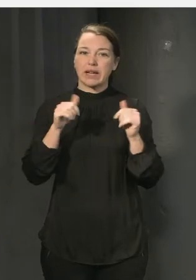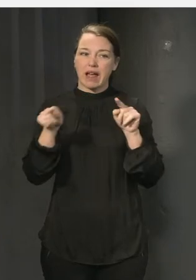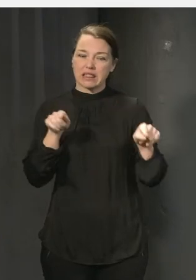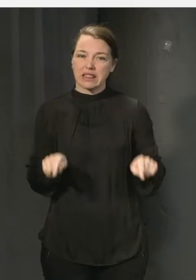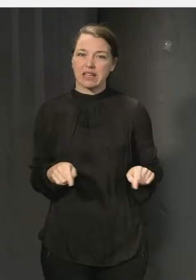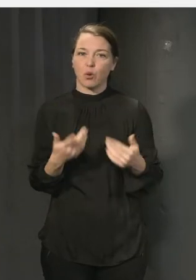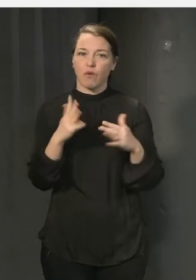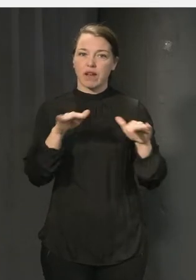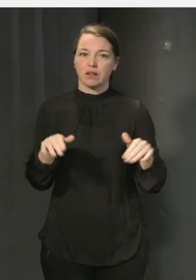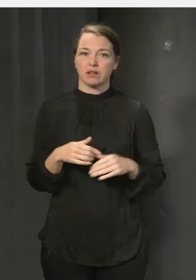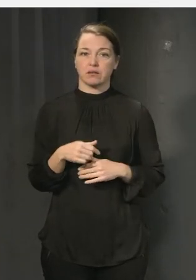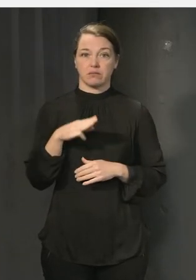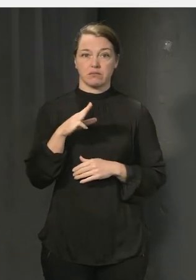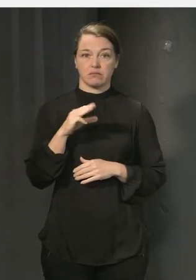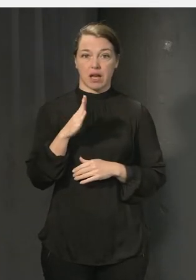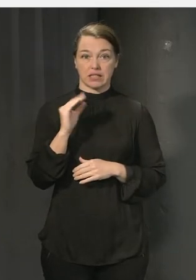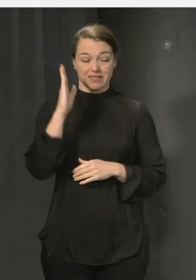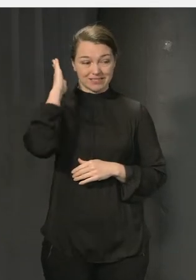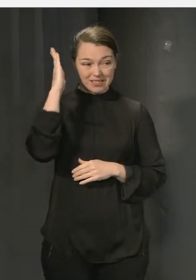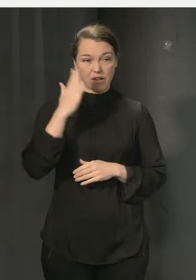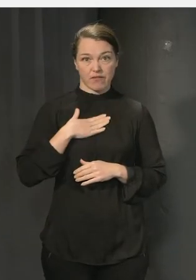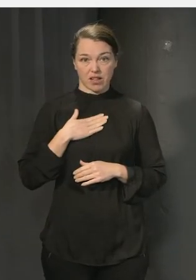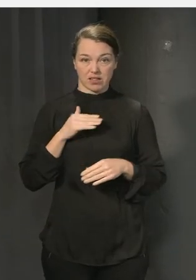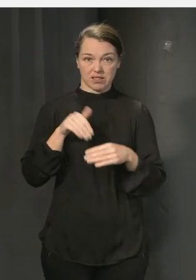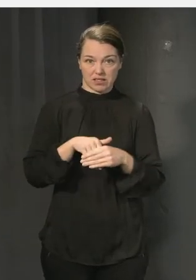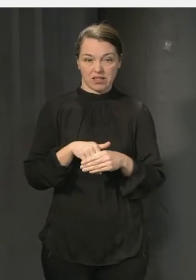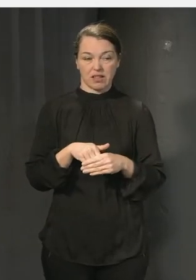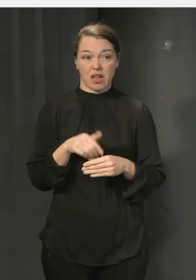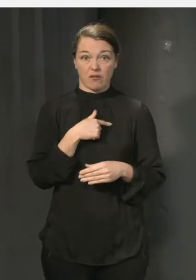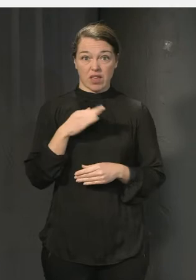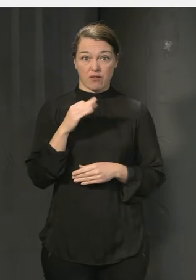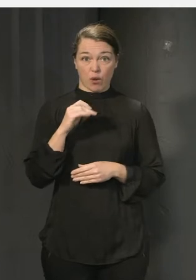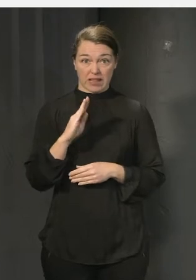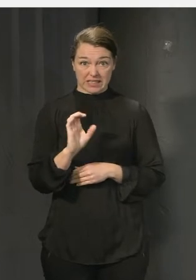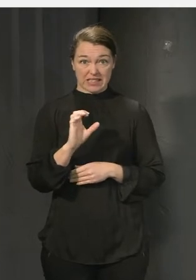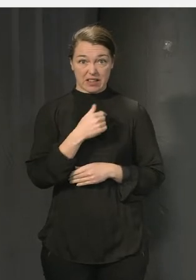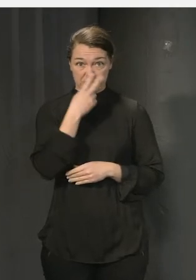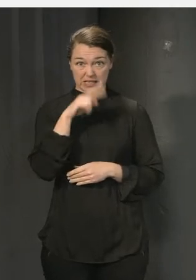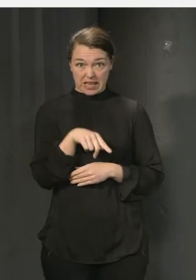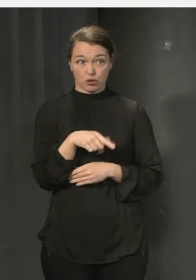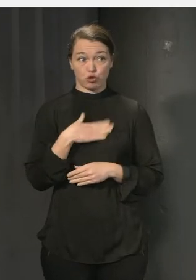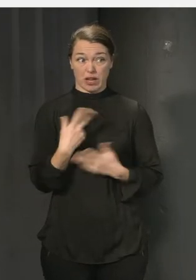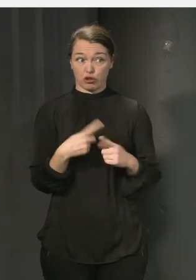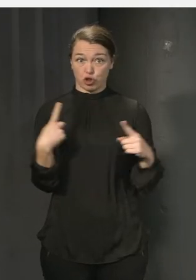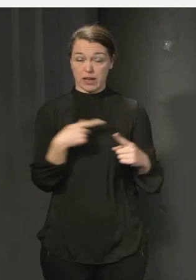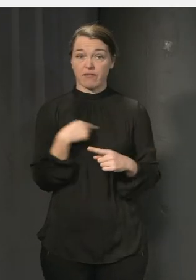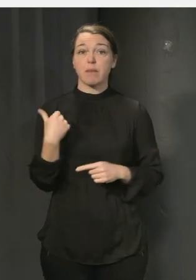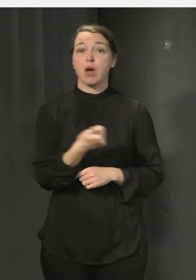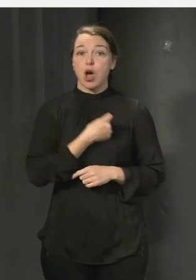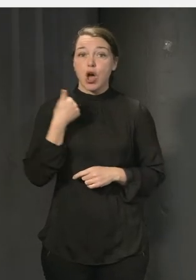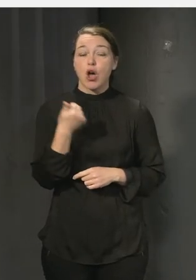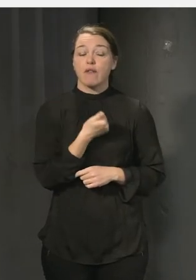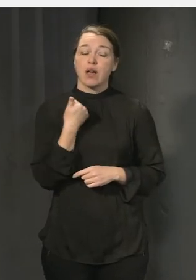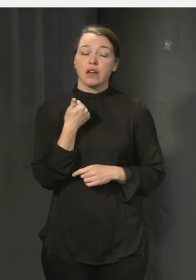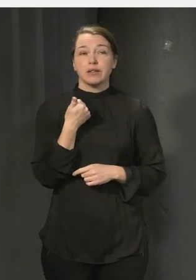på det direkt då för att det som vi tycker på Friends blir väldigt tydligt är ju att vi behöver kanske